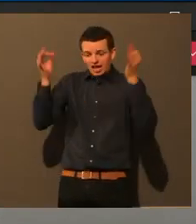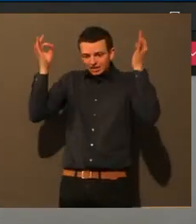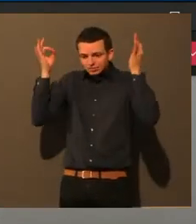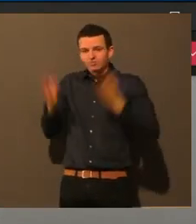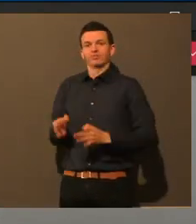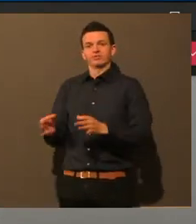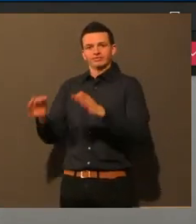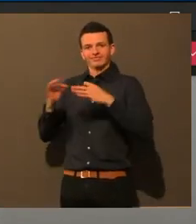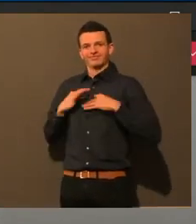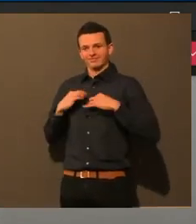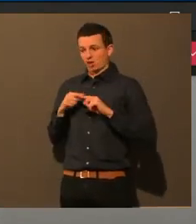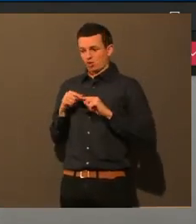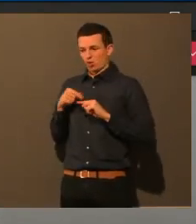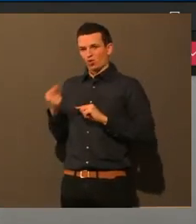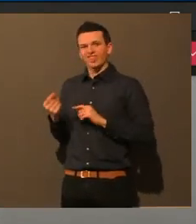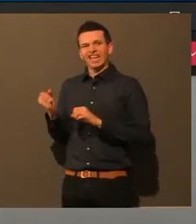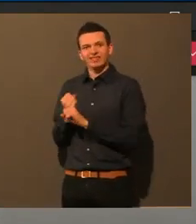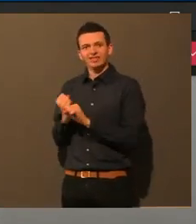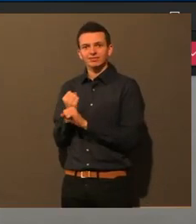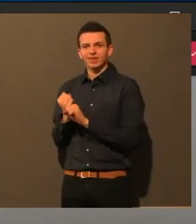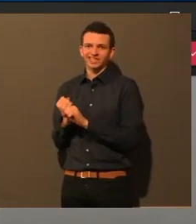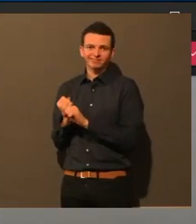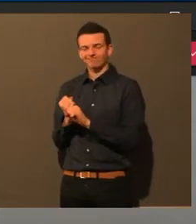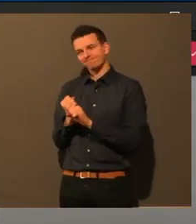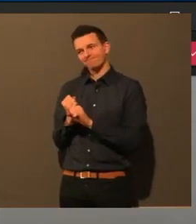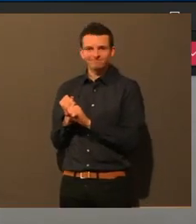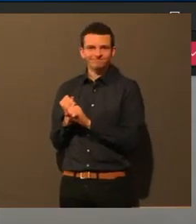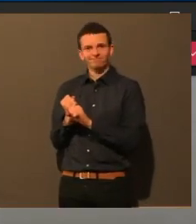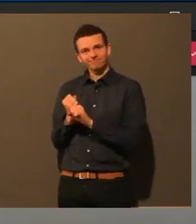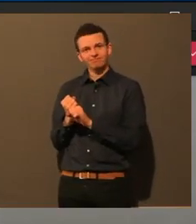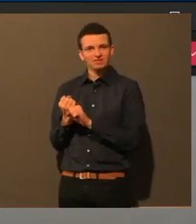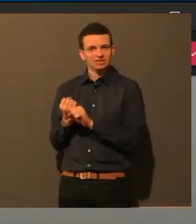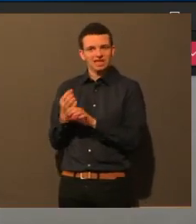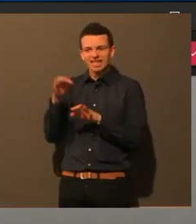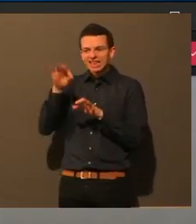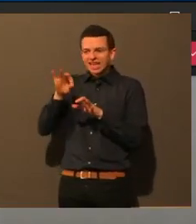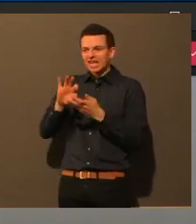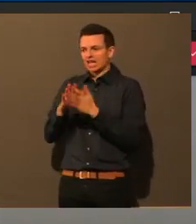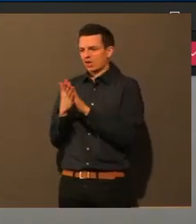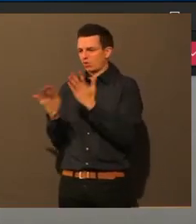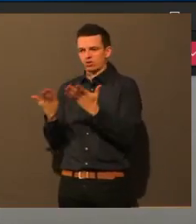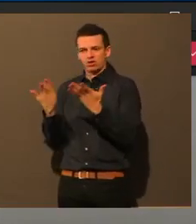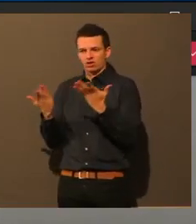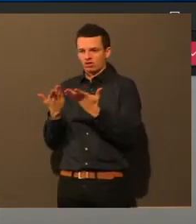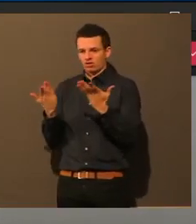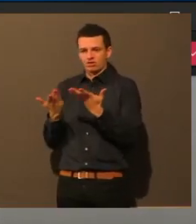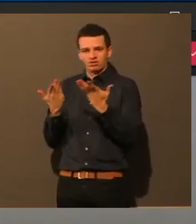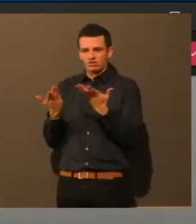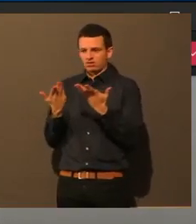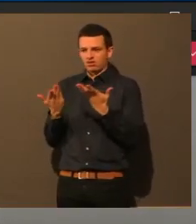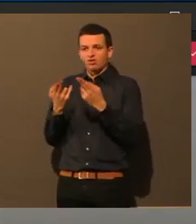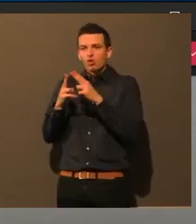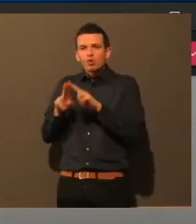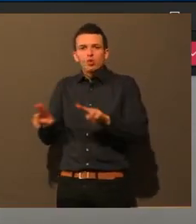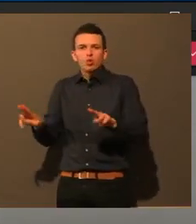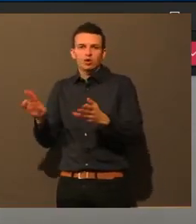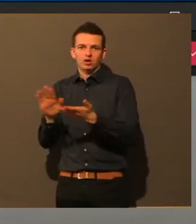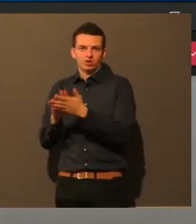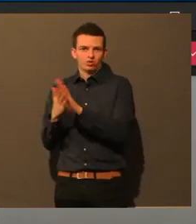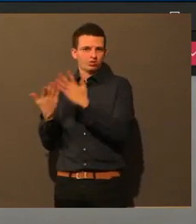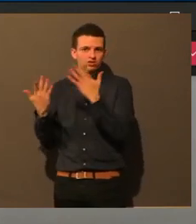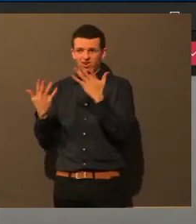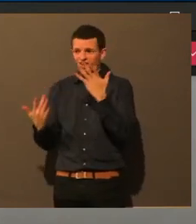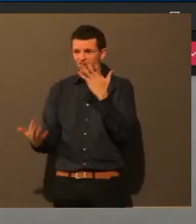selbst auf die Beine bekommt. Also ich glaube, wir hätten da schon ein paar Ärzte oder ein paar Mediziner,